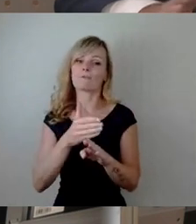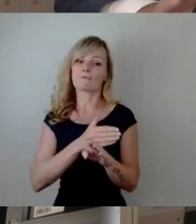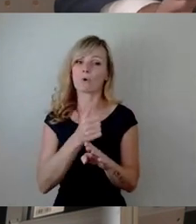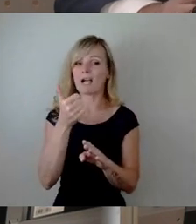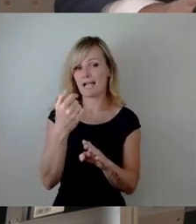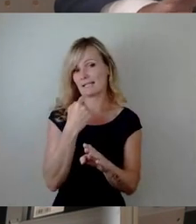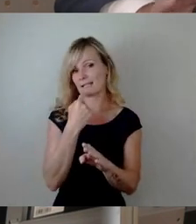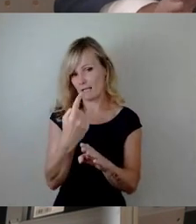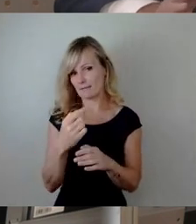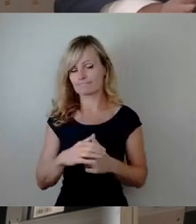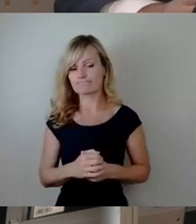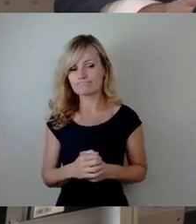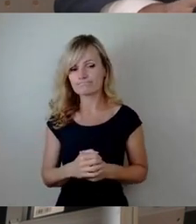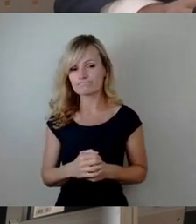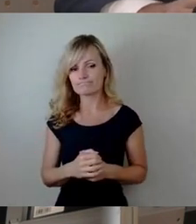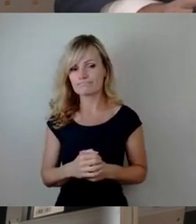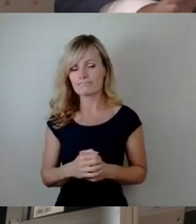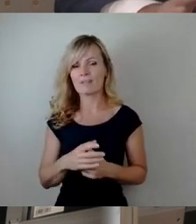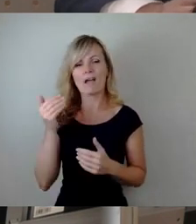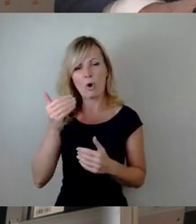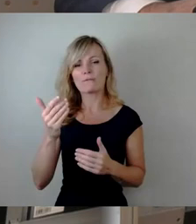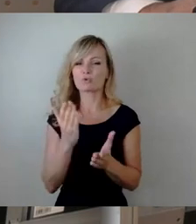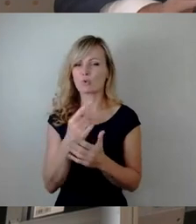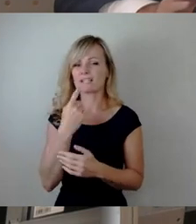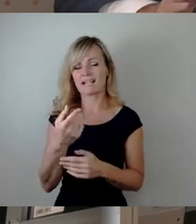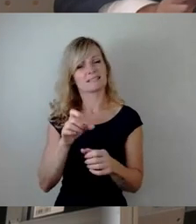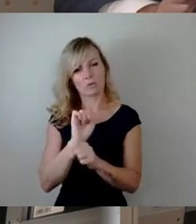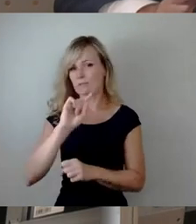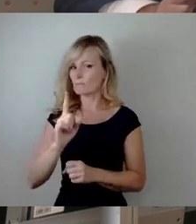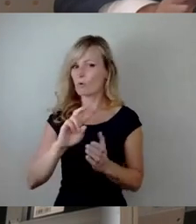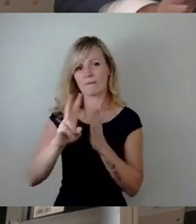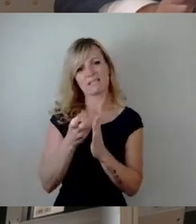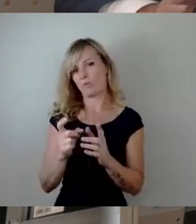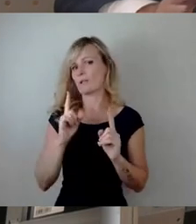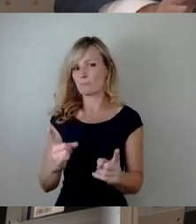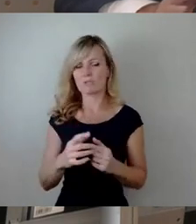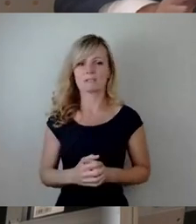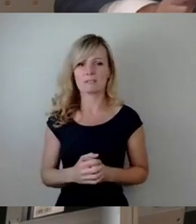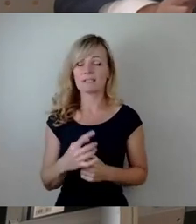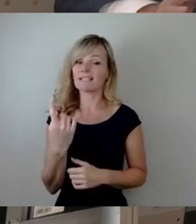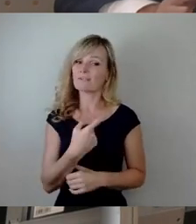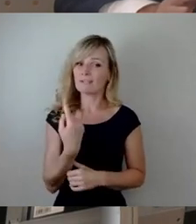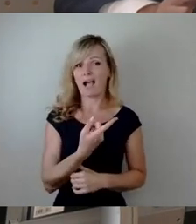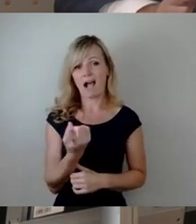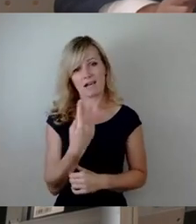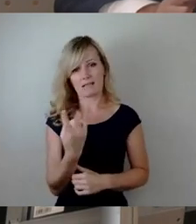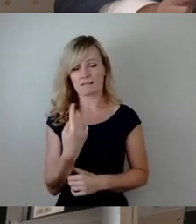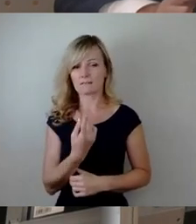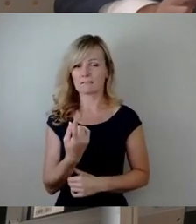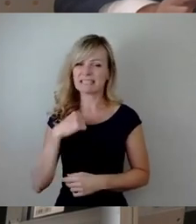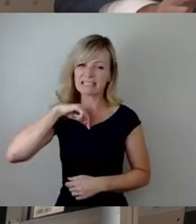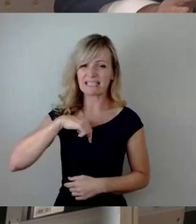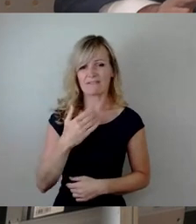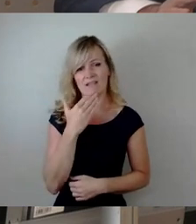gesagt, aber es kann nicht oft genug gesagt werden. Wir können alle zutiefst dankbar sein,